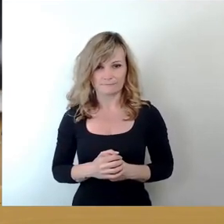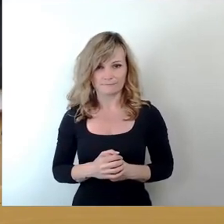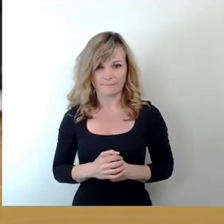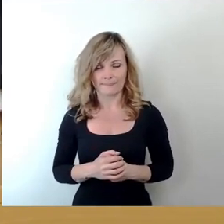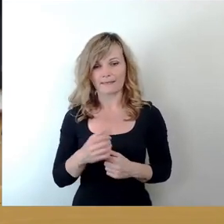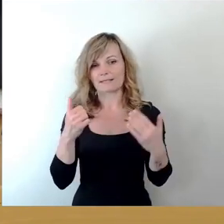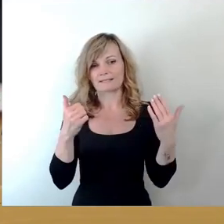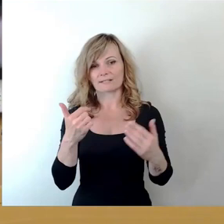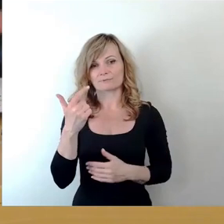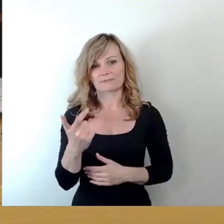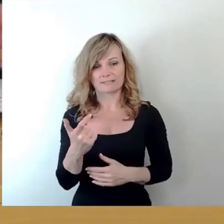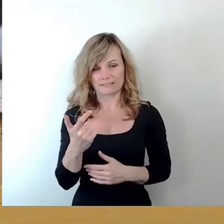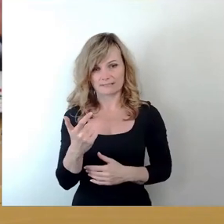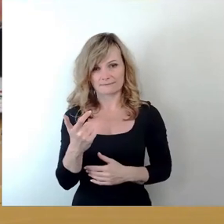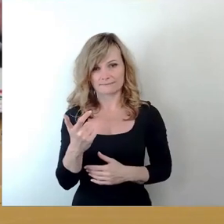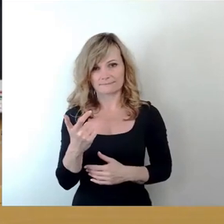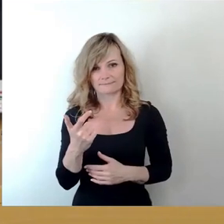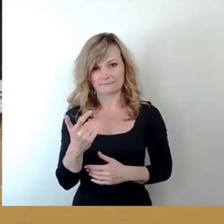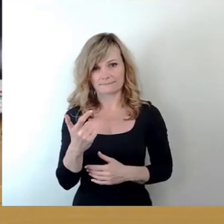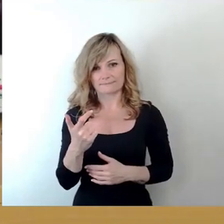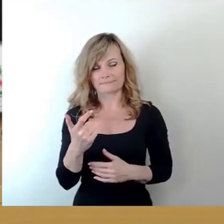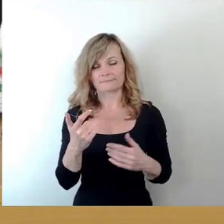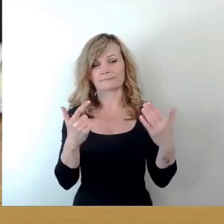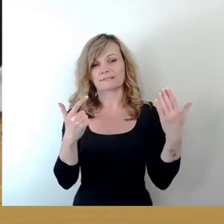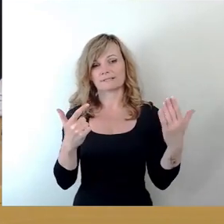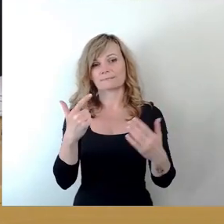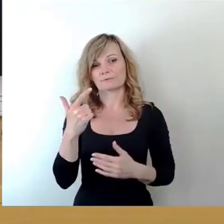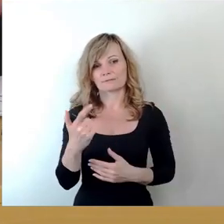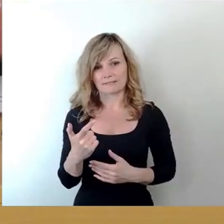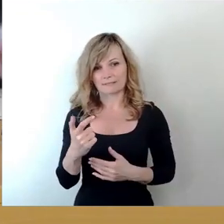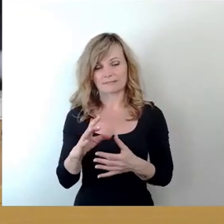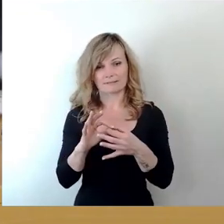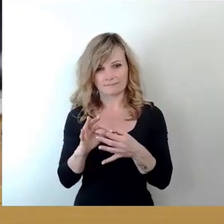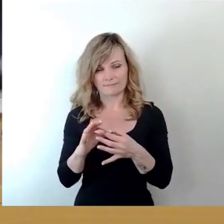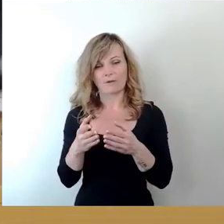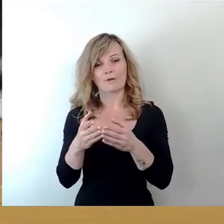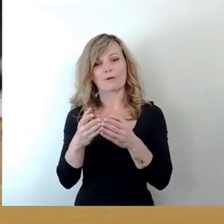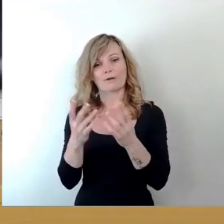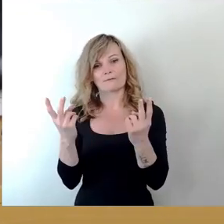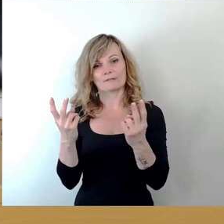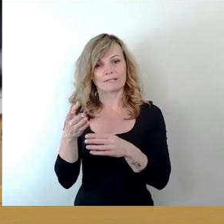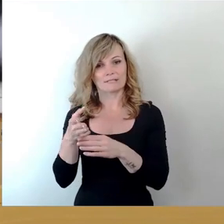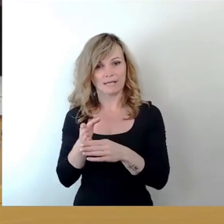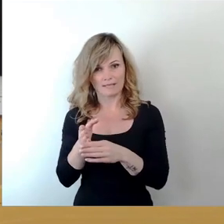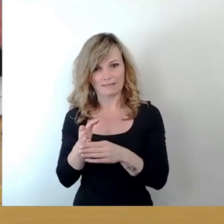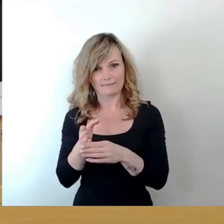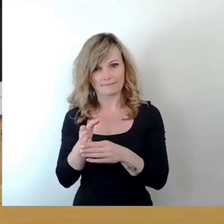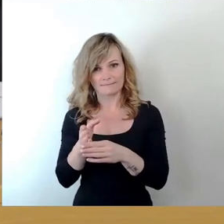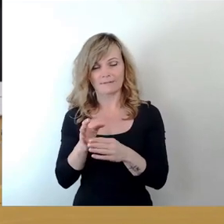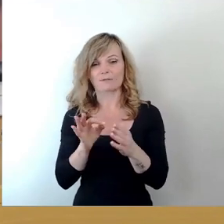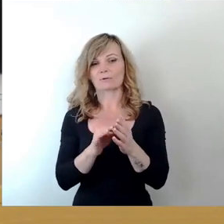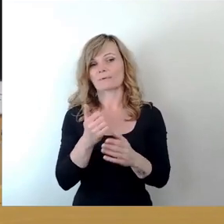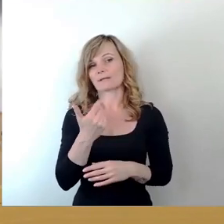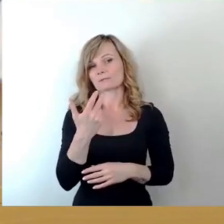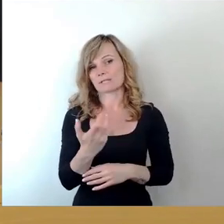und 27 im öffentlichen Teil sowie der Top 31